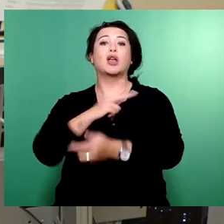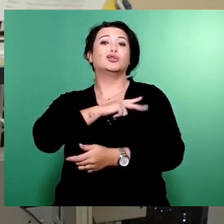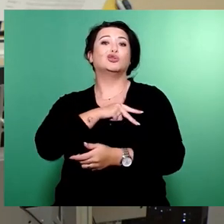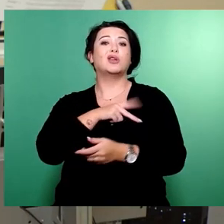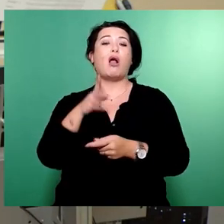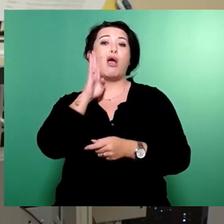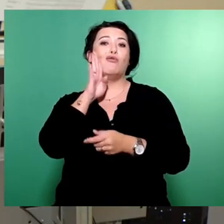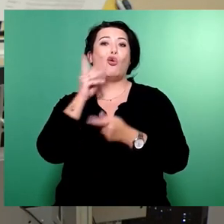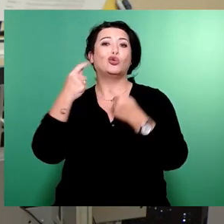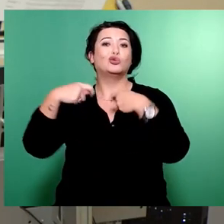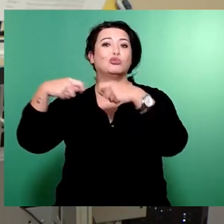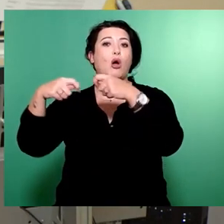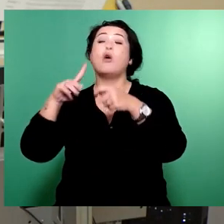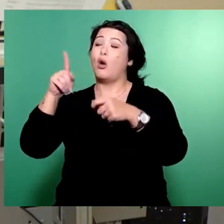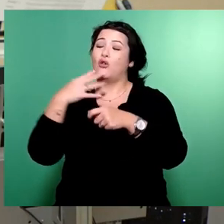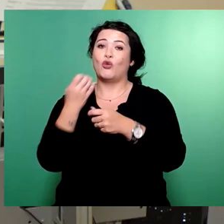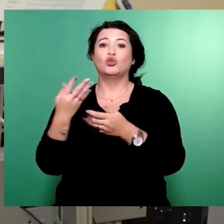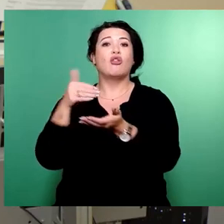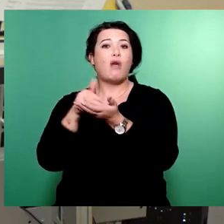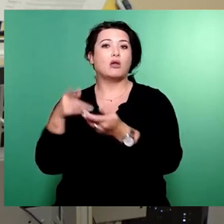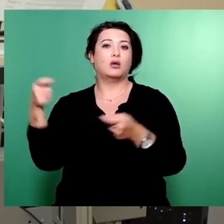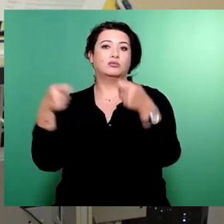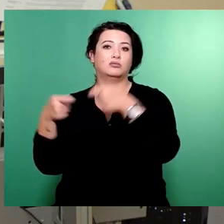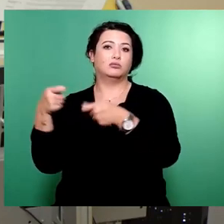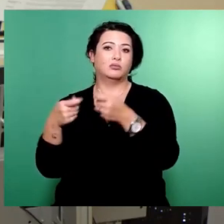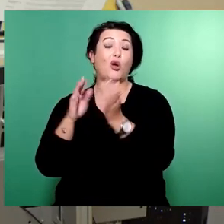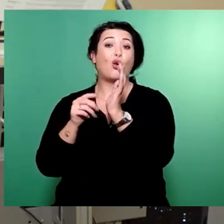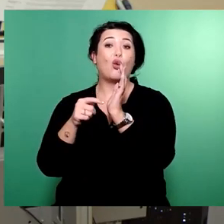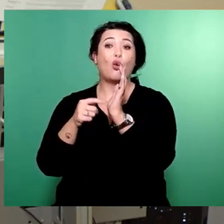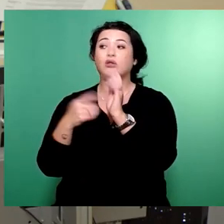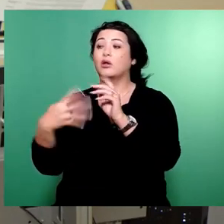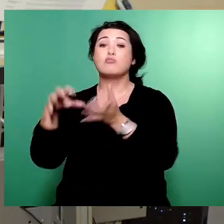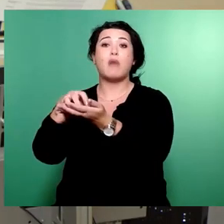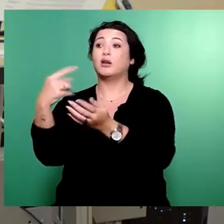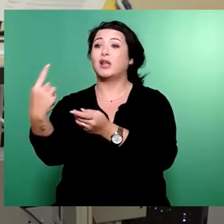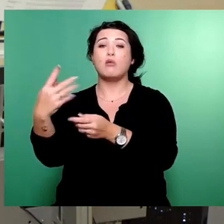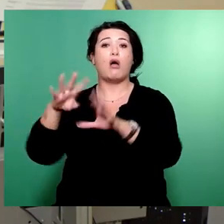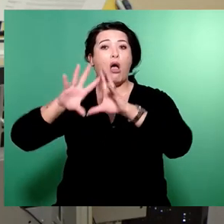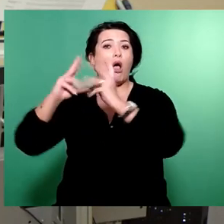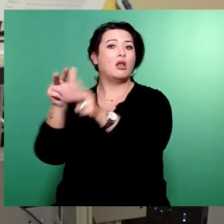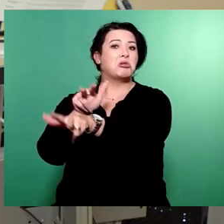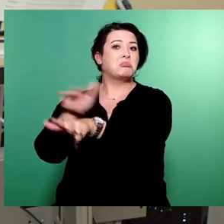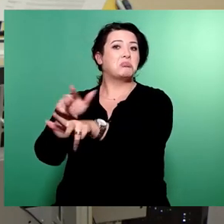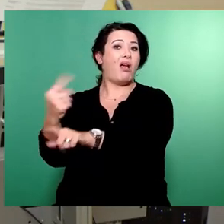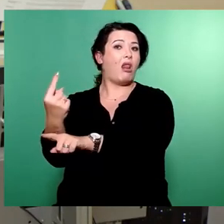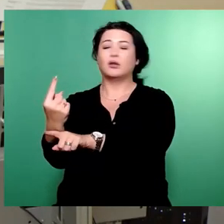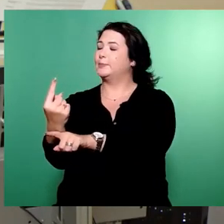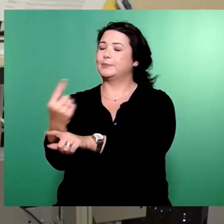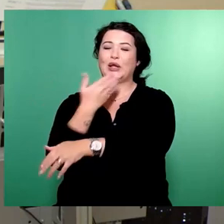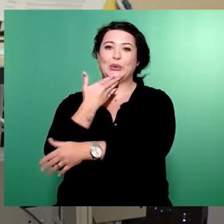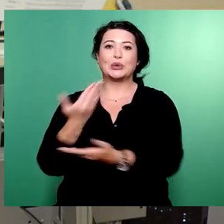wir weiter investieren werden, weil der Markt eben nicht alles regelt. Meine Damen und Herren, viele